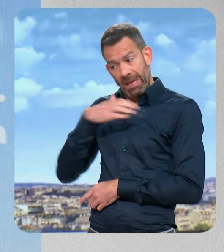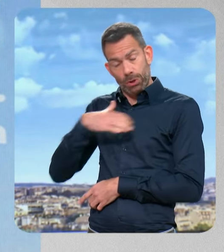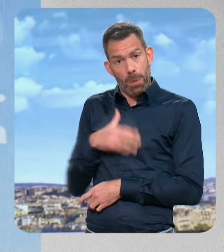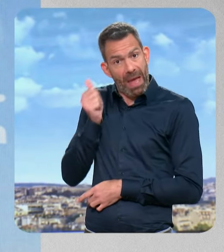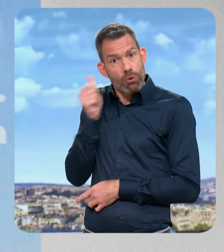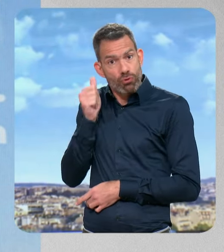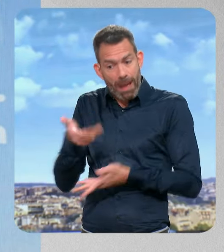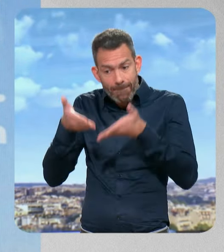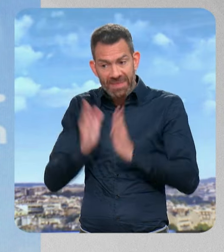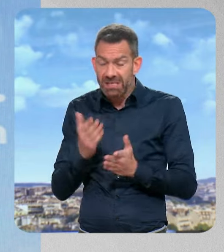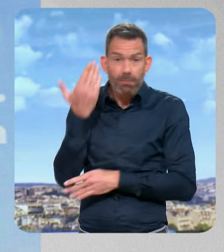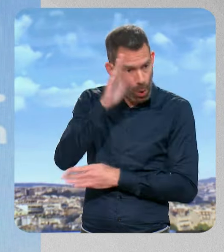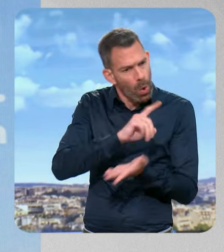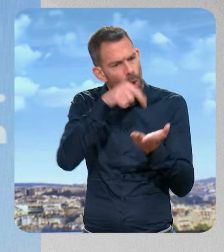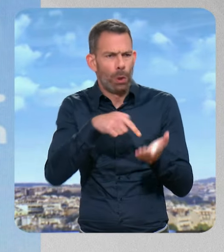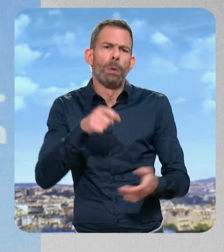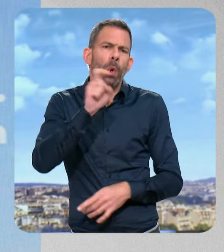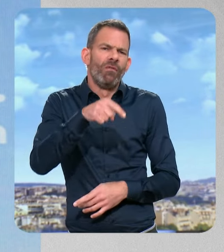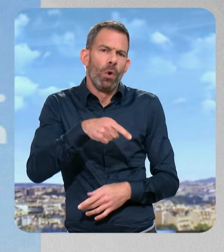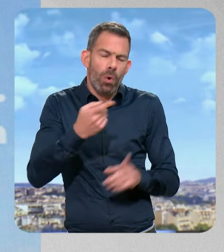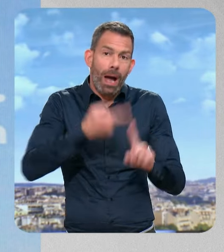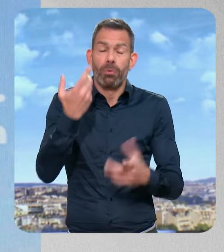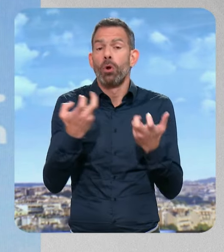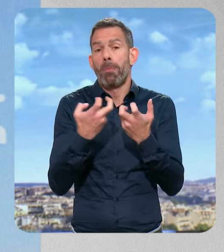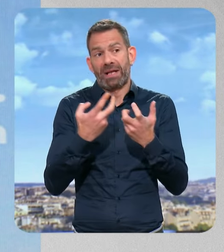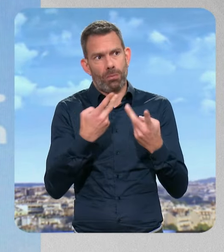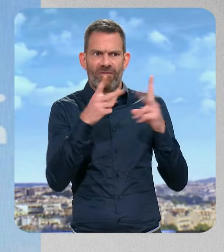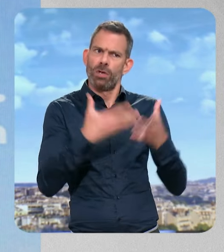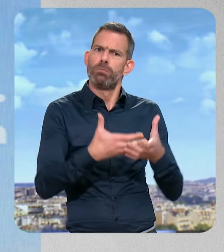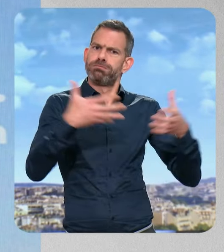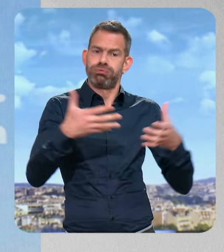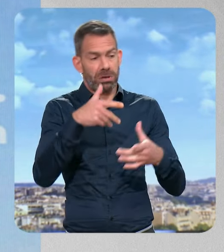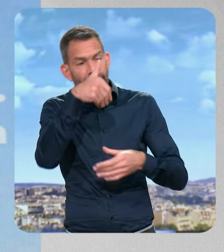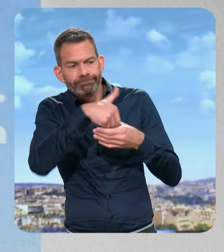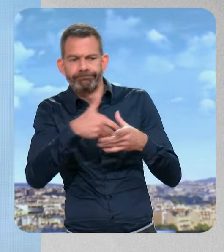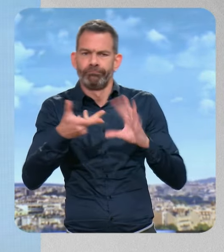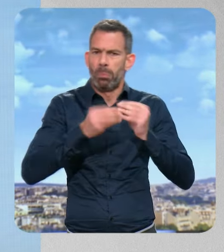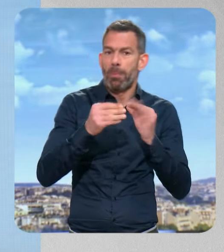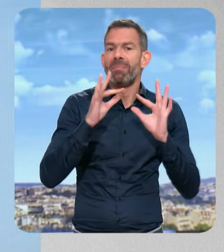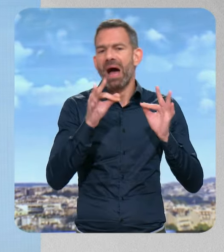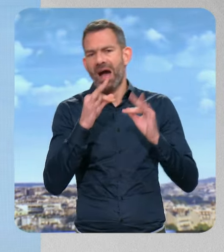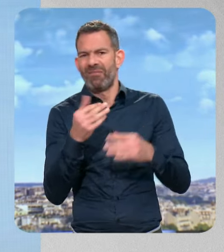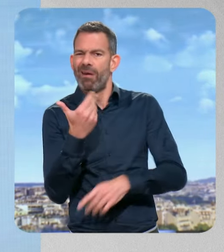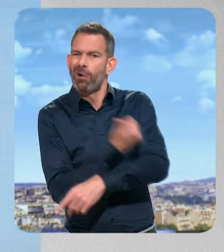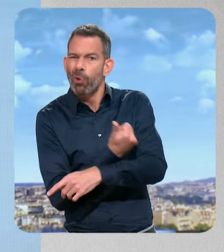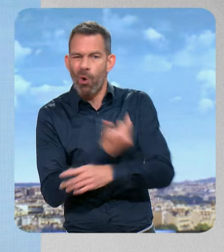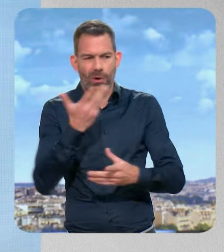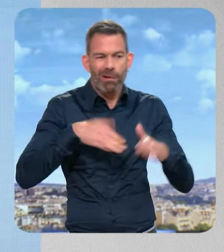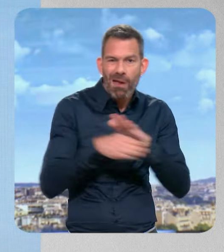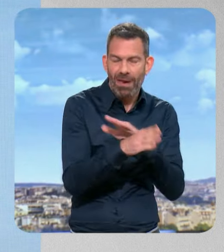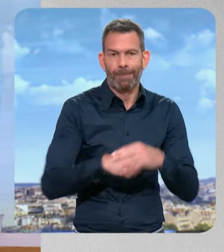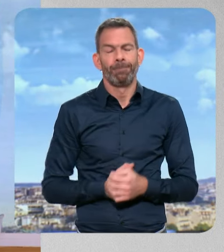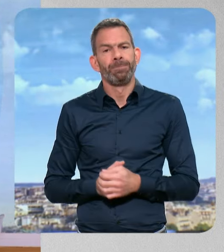Et d'autres où c'est indispensable. Je pense aux grandes villes qui sont frappées notamment par les problèmes de narcotrafic. Le maire de Grenoble, Éric